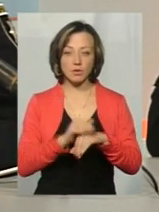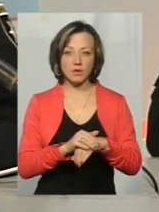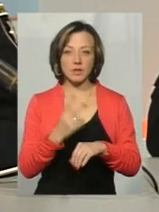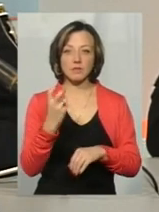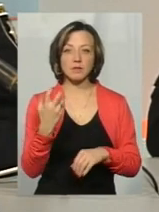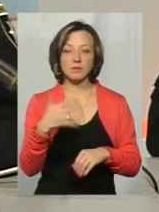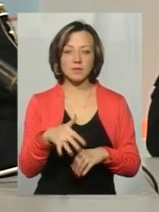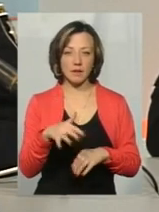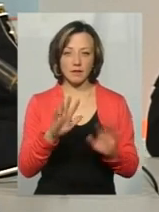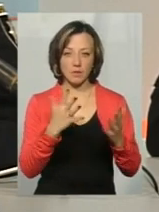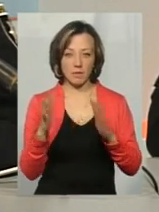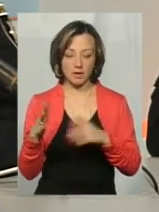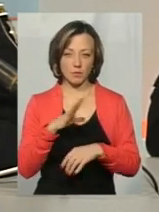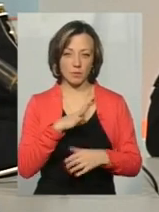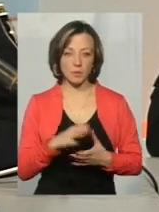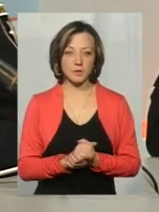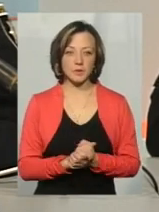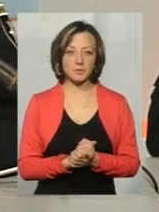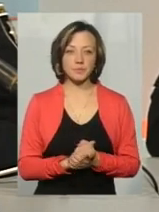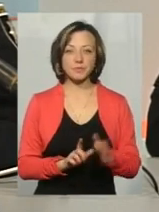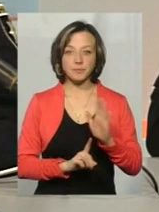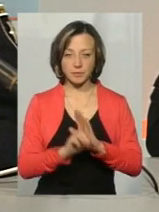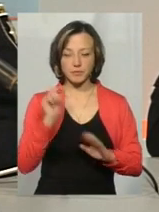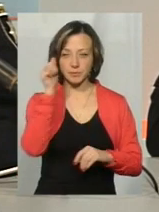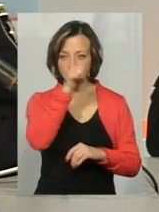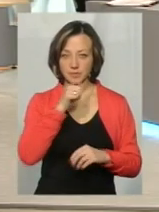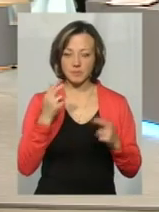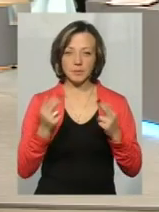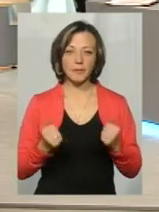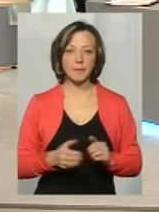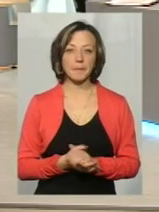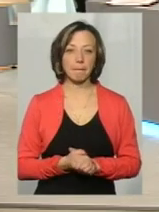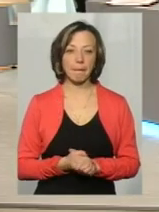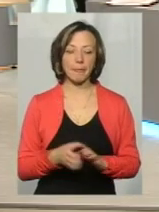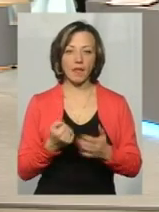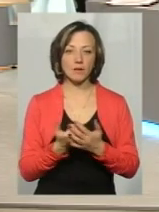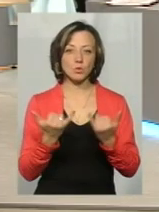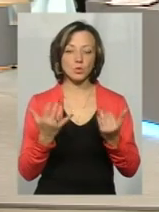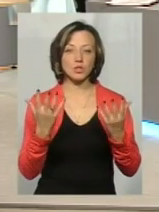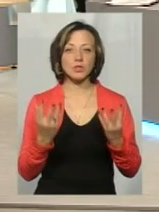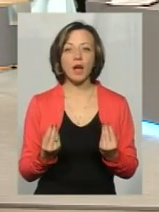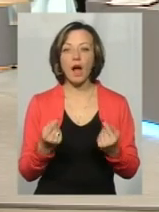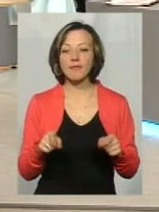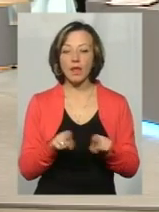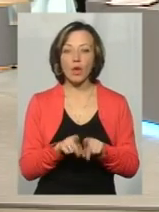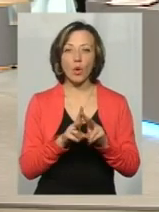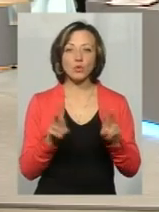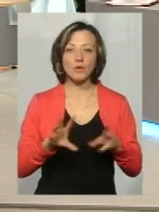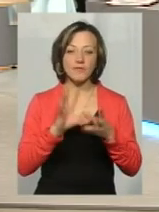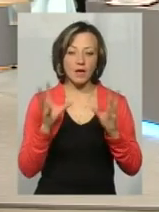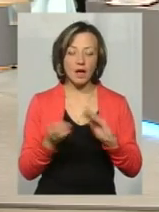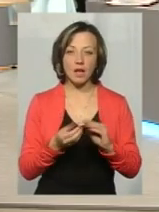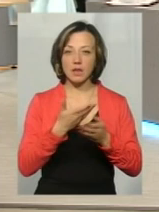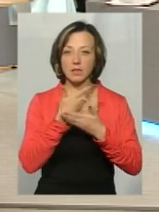майже 250 випадків. Це з початку року? З початку року. По сьогоднішній день. А таких, хто взагалі не мав права, от